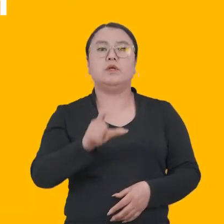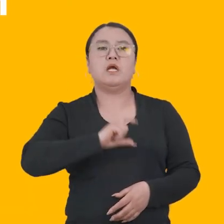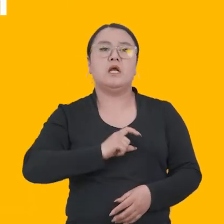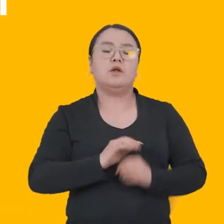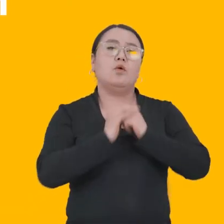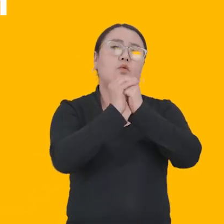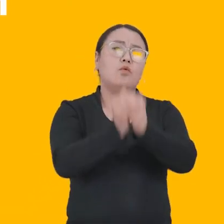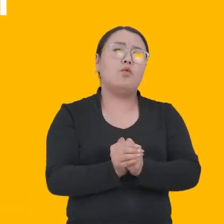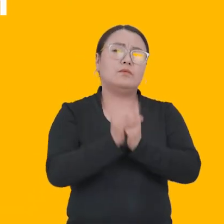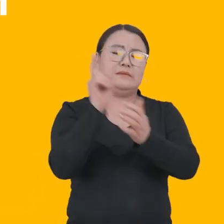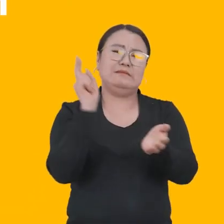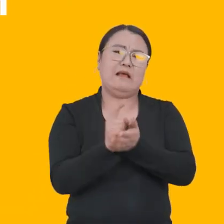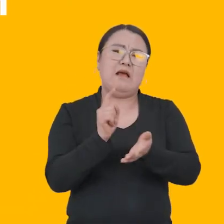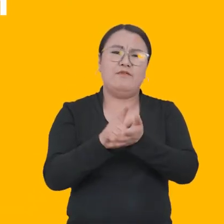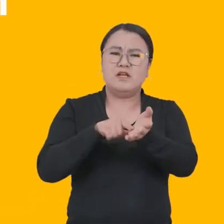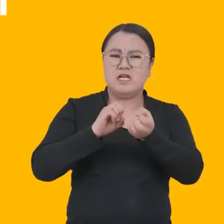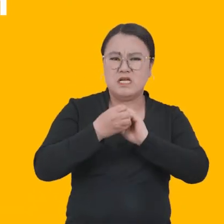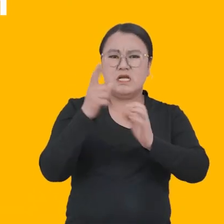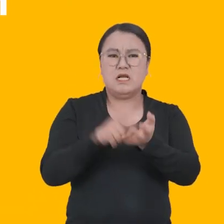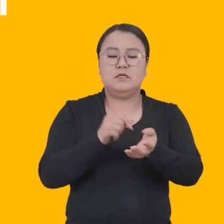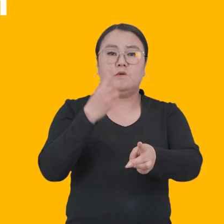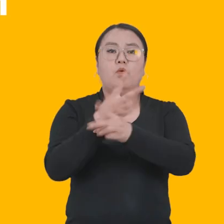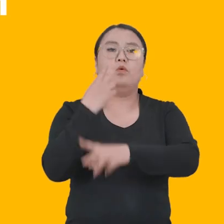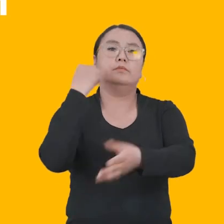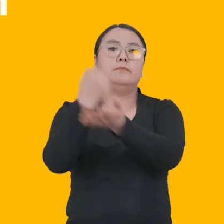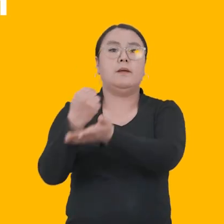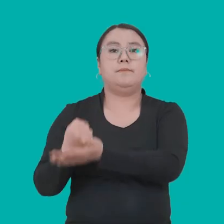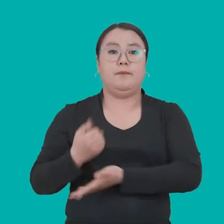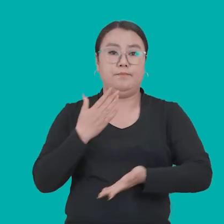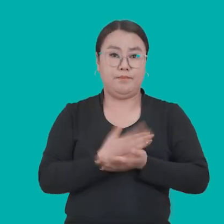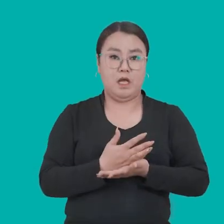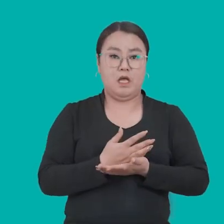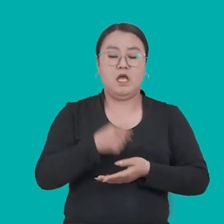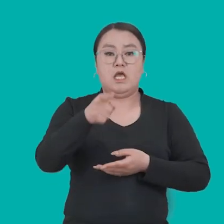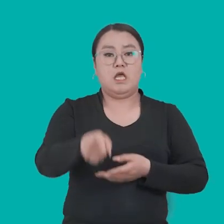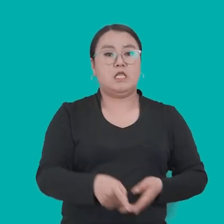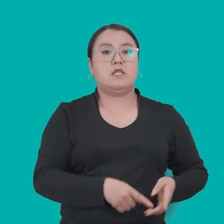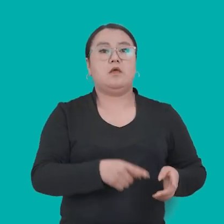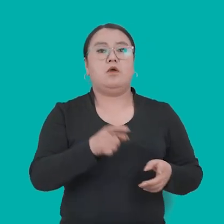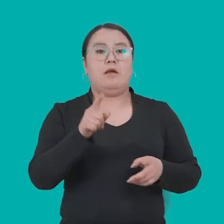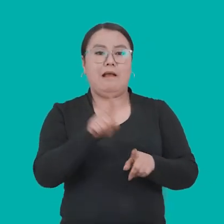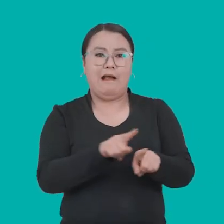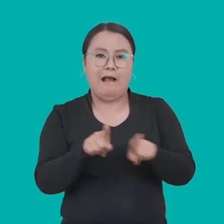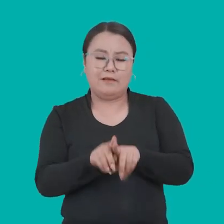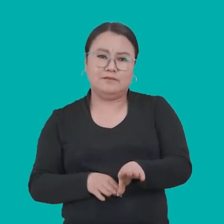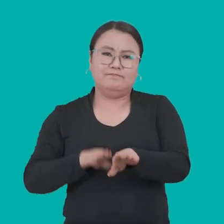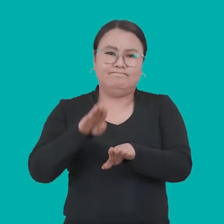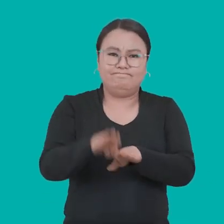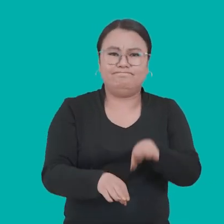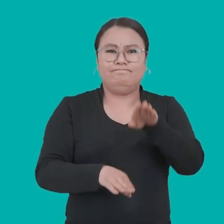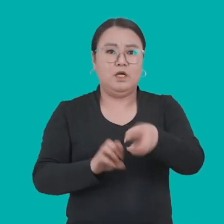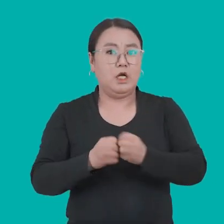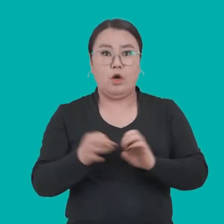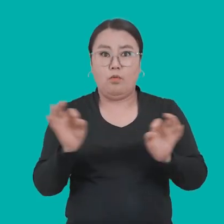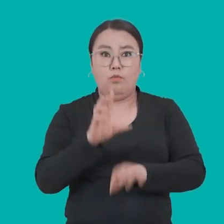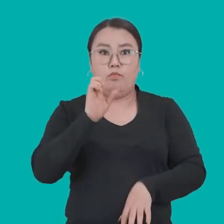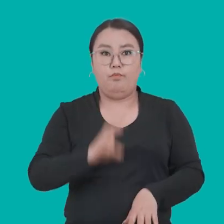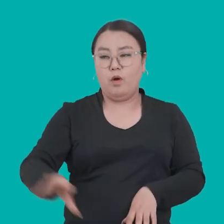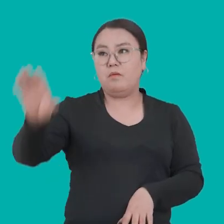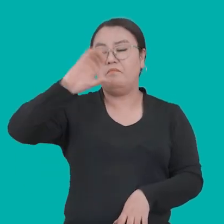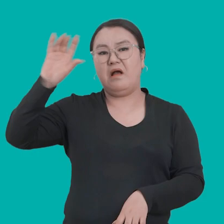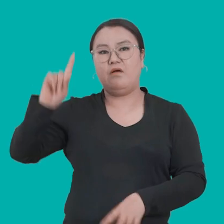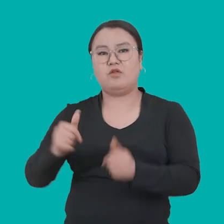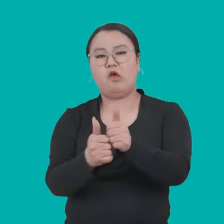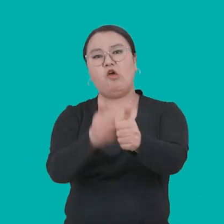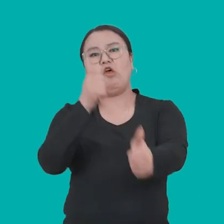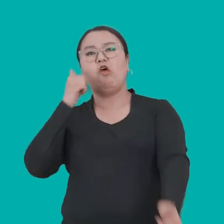хүндэдэххийг шаарцан хүл тогтөөмжуудыг баталжихызсай. Хэмээс үүнтээ хүл нэлүүлэн алгаахгүй бол, тэргүүлэгч кампанудыг